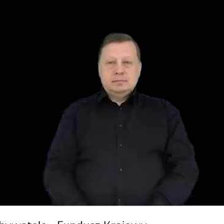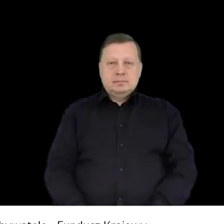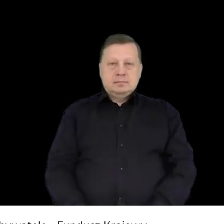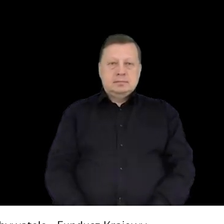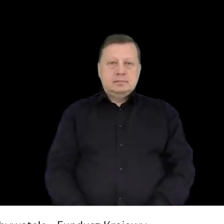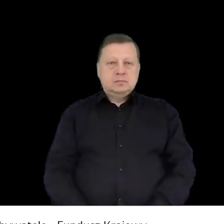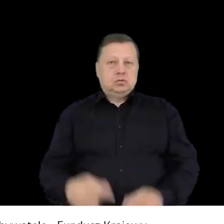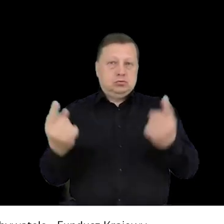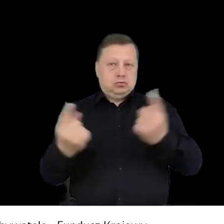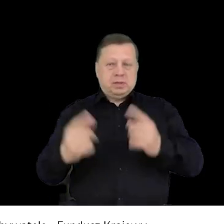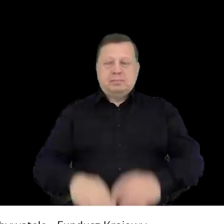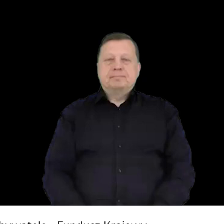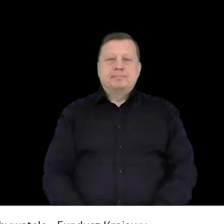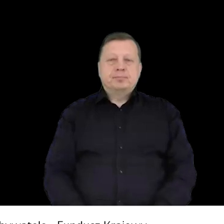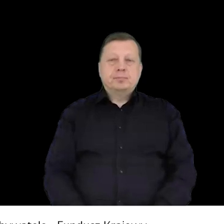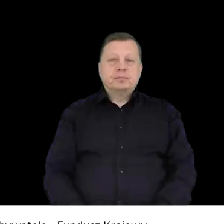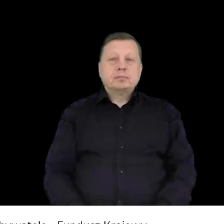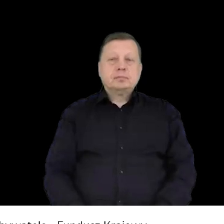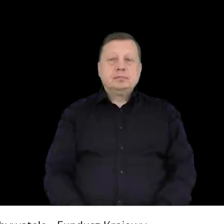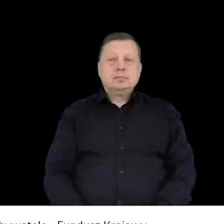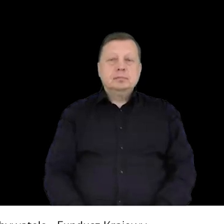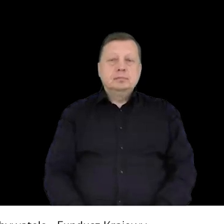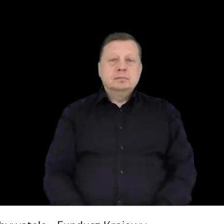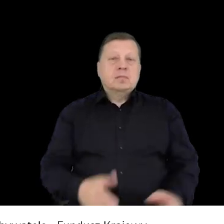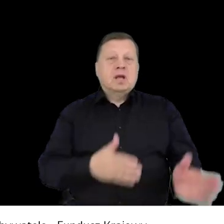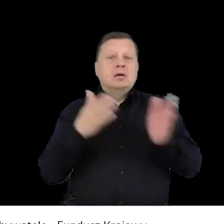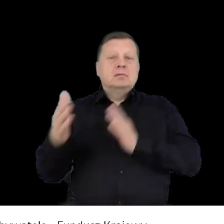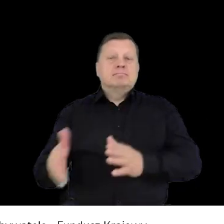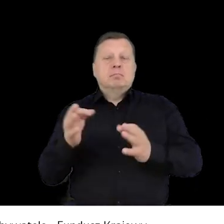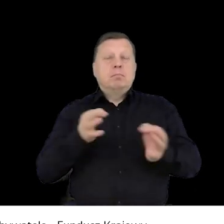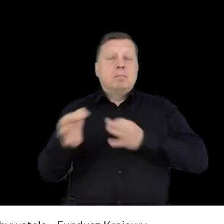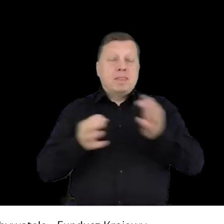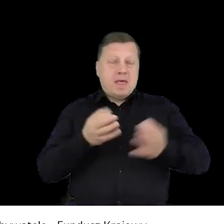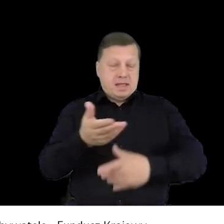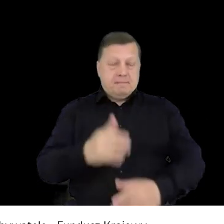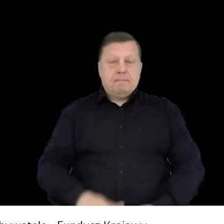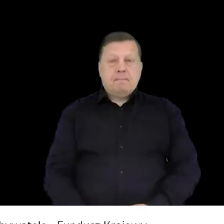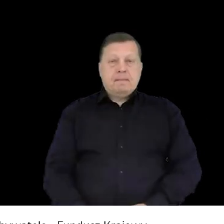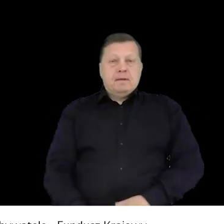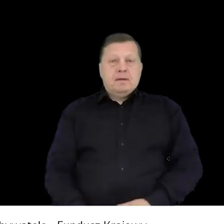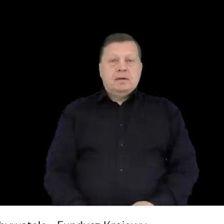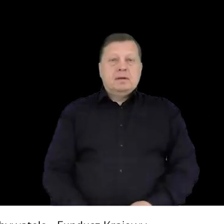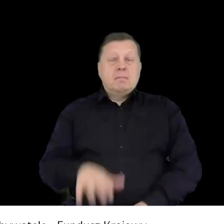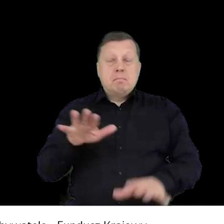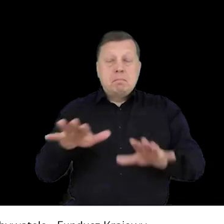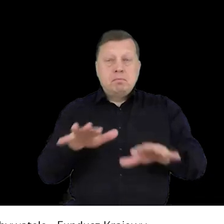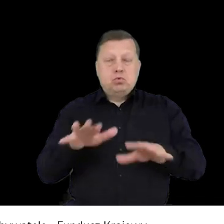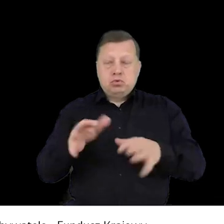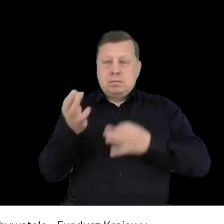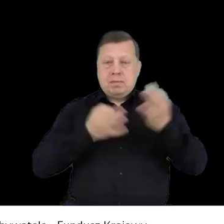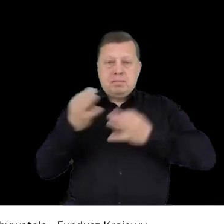Super, to teraz będziemy mogli przejść do pytań, a tak jak myślałam, pytań jest dużo